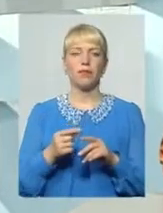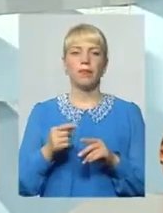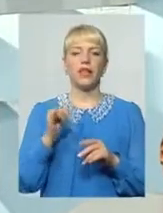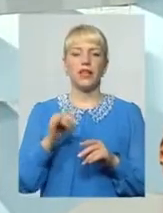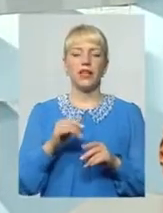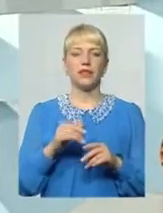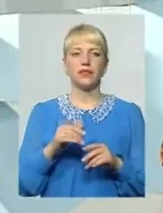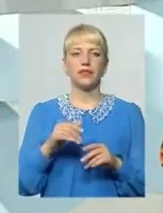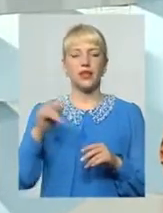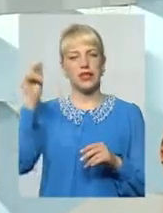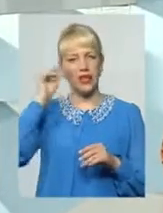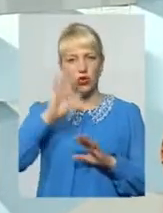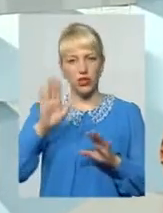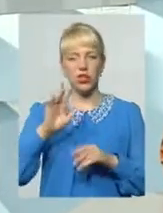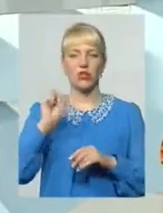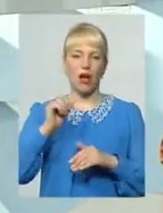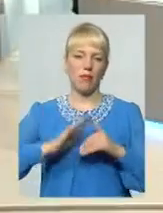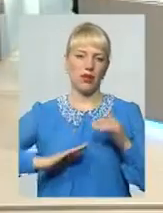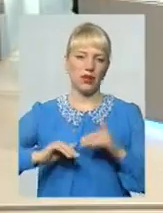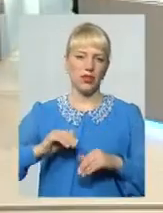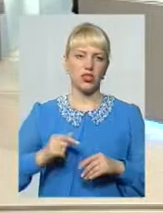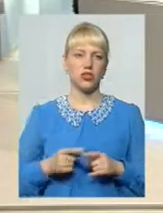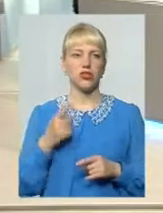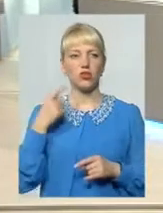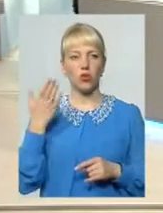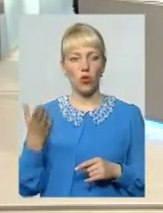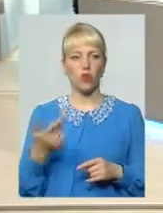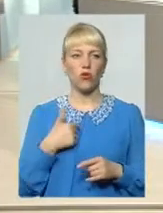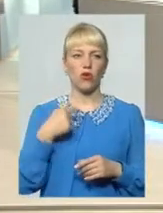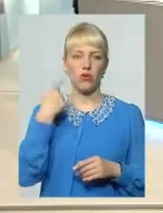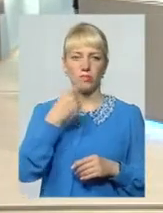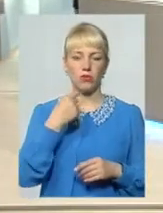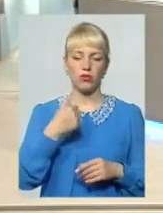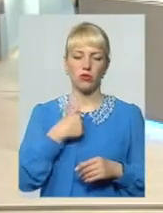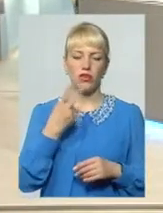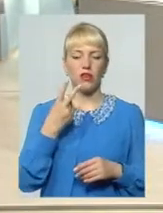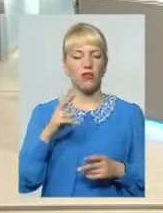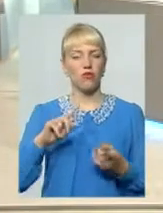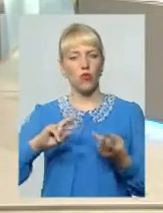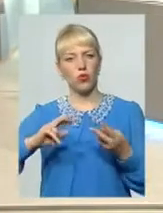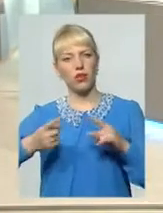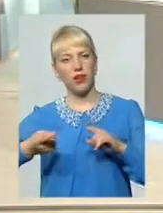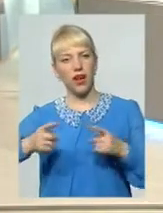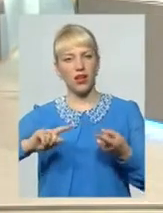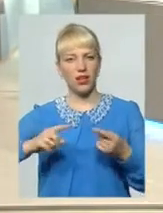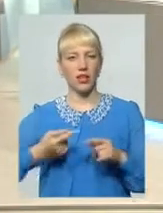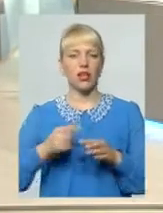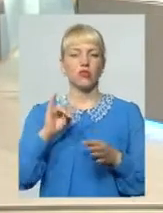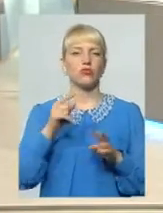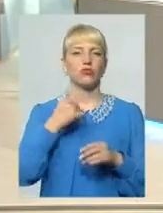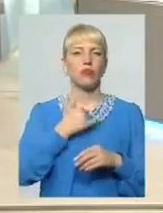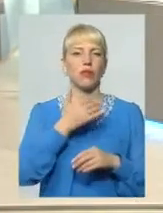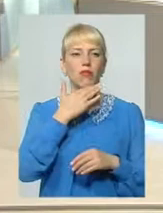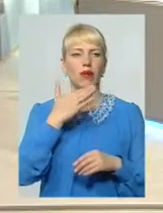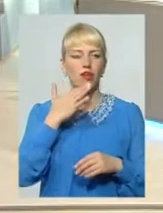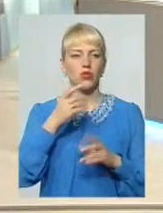практично І це захоплююче Хоча з іншого боку От мене особисто двояких Коли наші всі Дуже багато